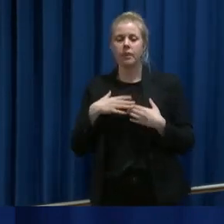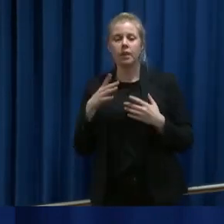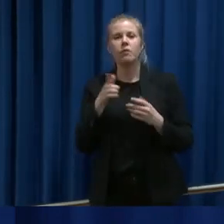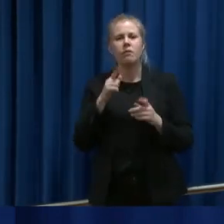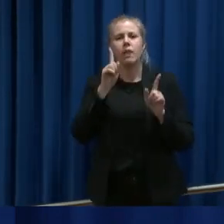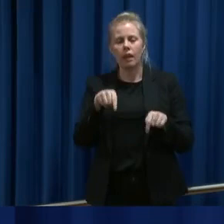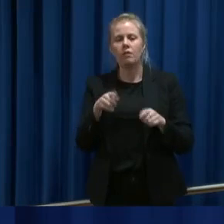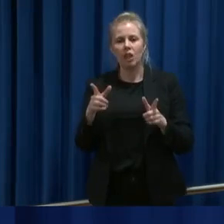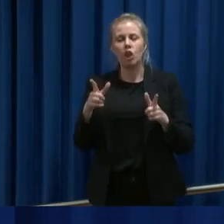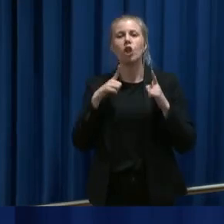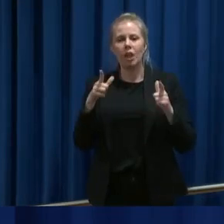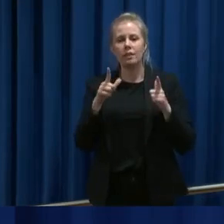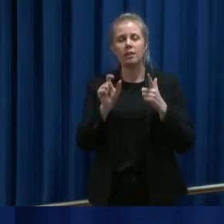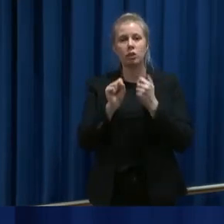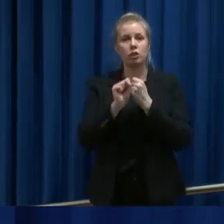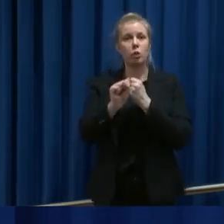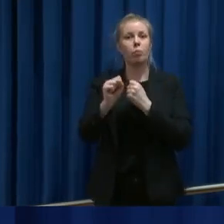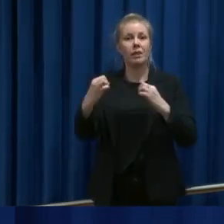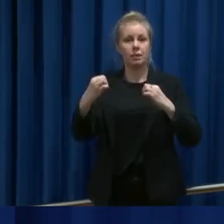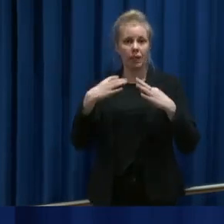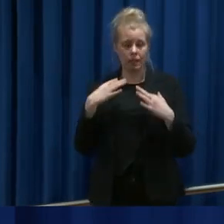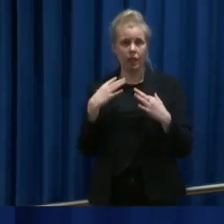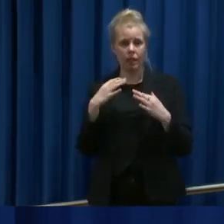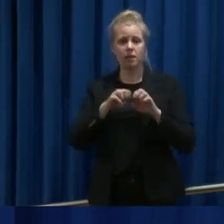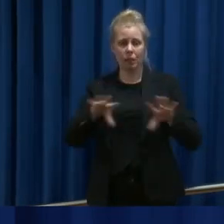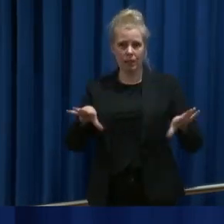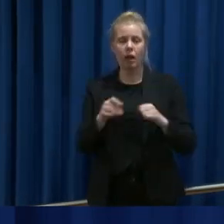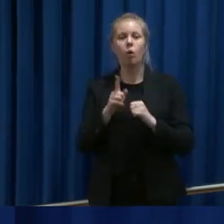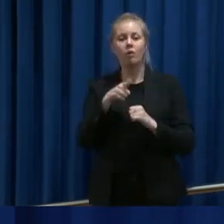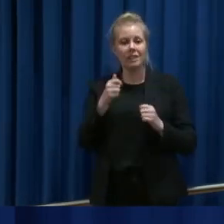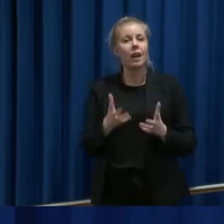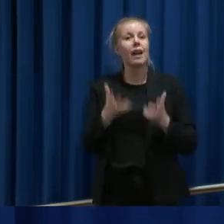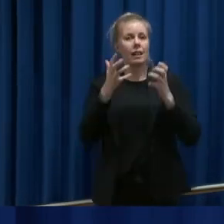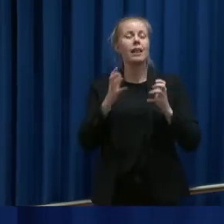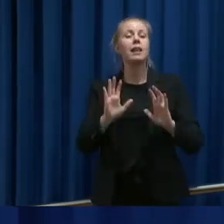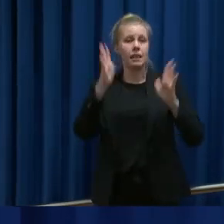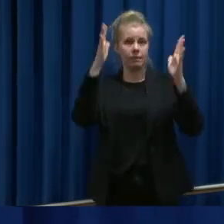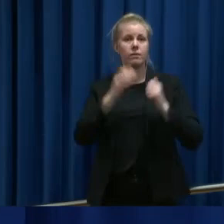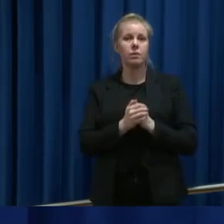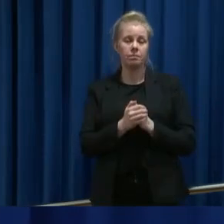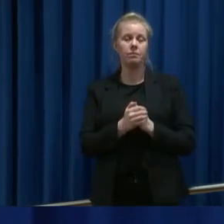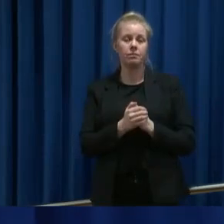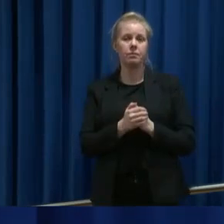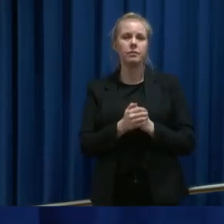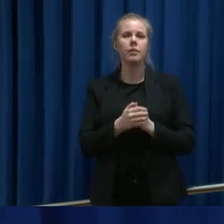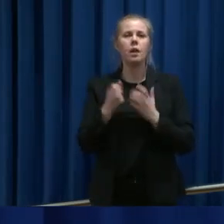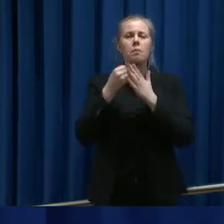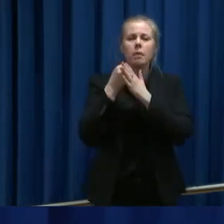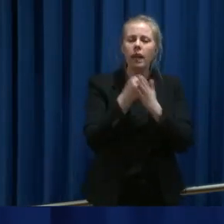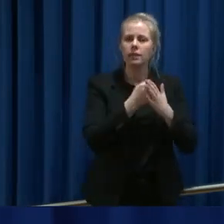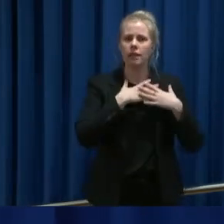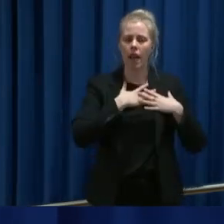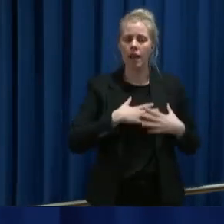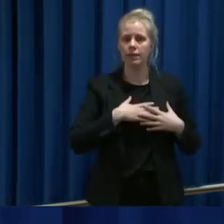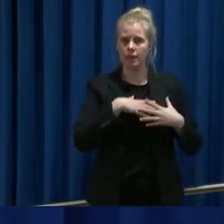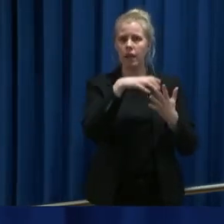lykkes med å stoppe av smitte og vi kommer sammen til å redde liv. Presset på helsetjenesten